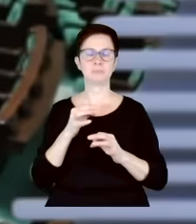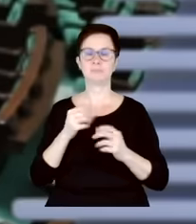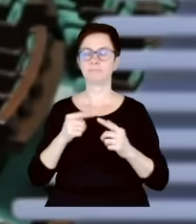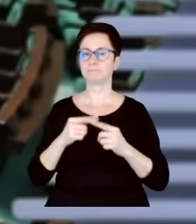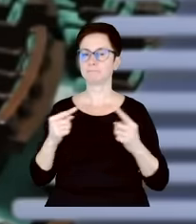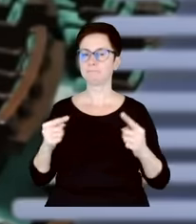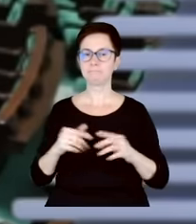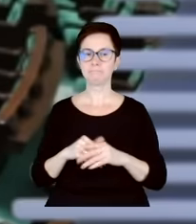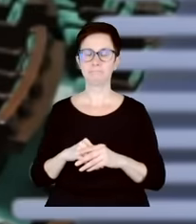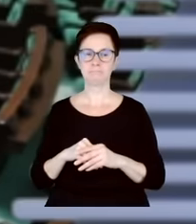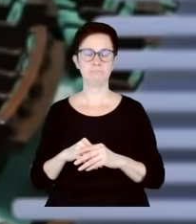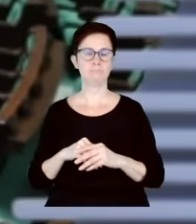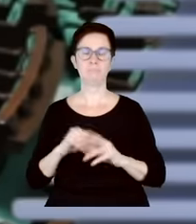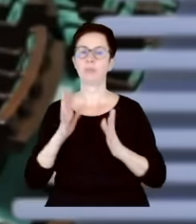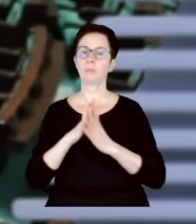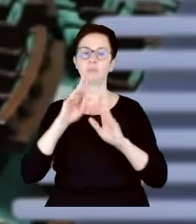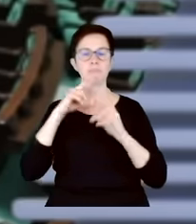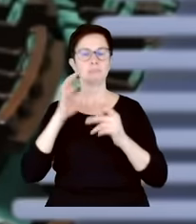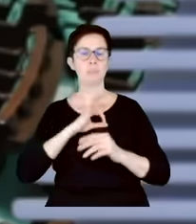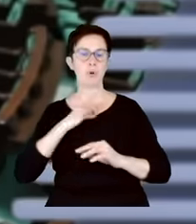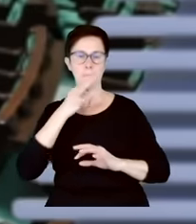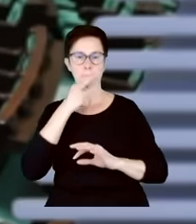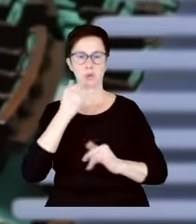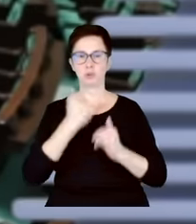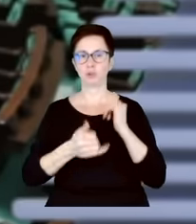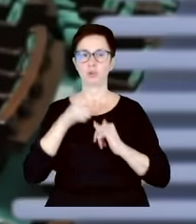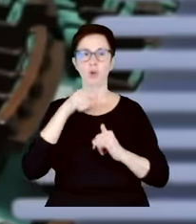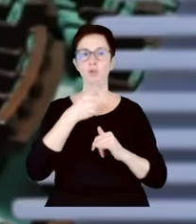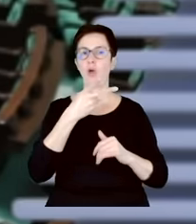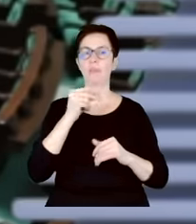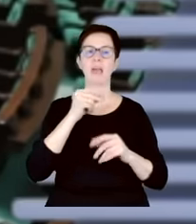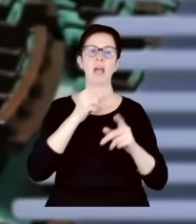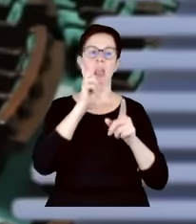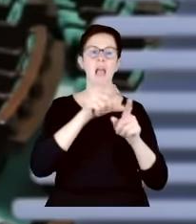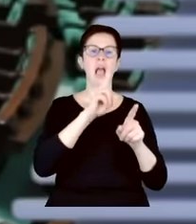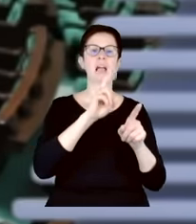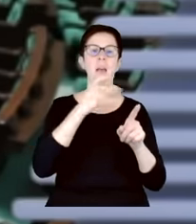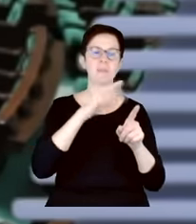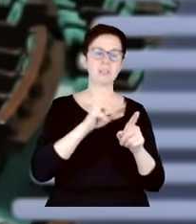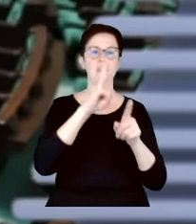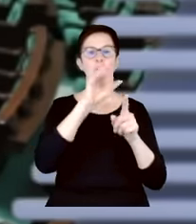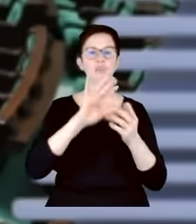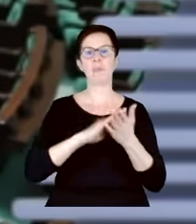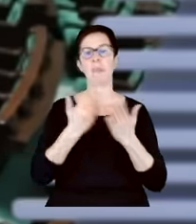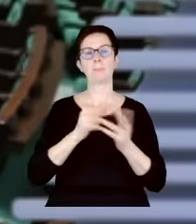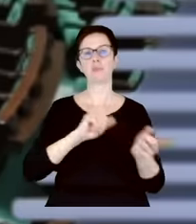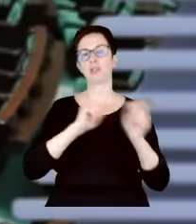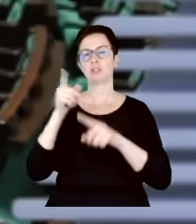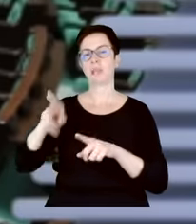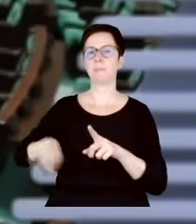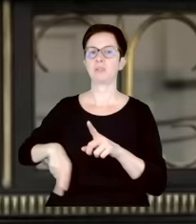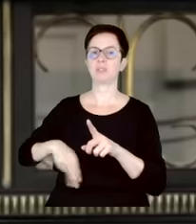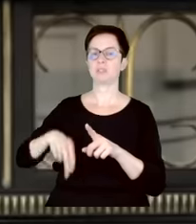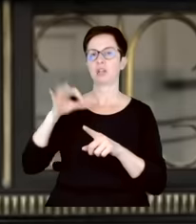pytania. Czy nie odnosi pani wrażenia, że gdyby ta historia nie dotyczyła ministra Wąsika i Kamińskiego, tylko na przykład ministra Sienkiewicza i